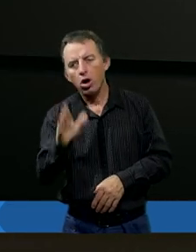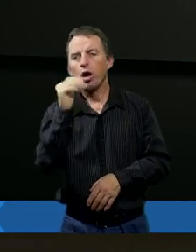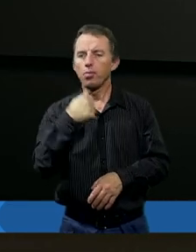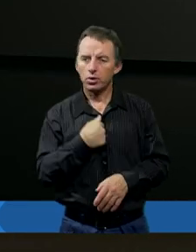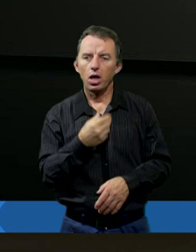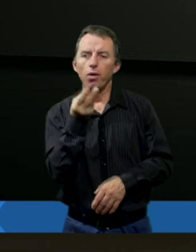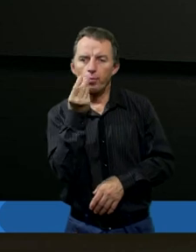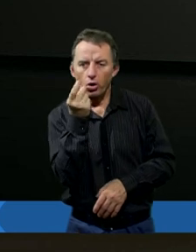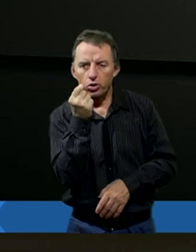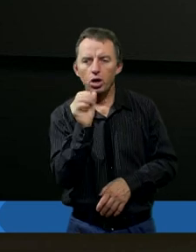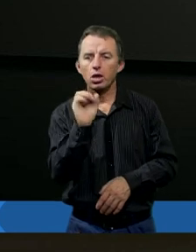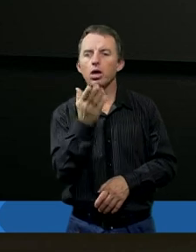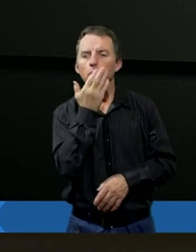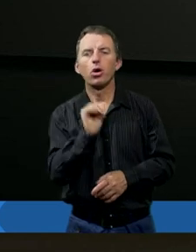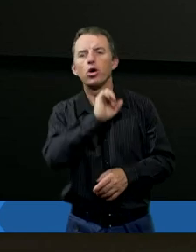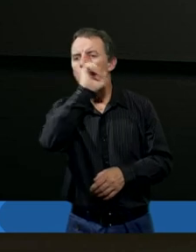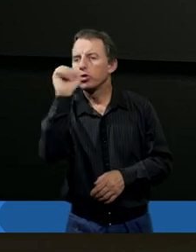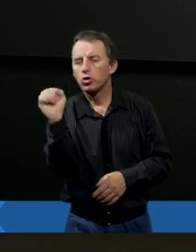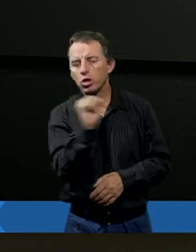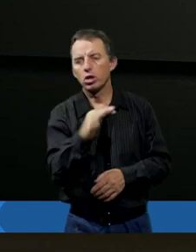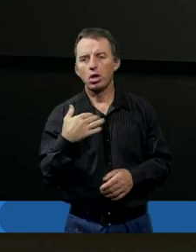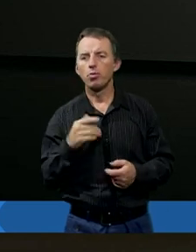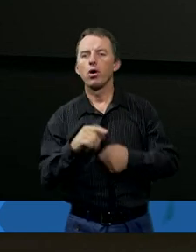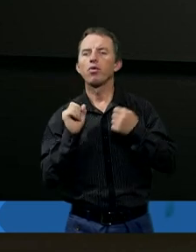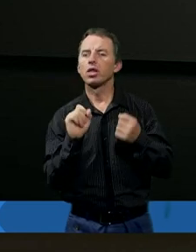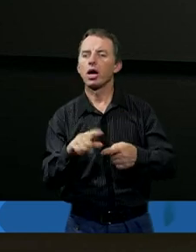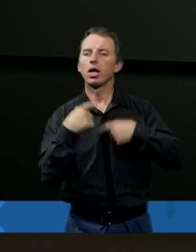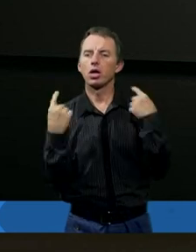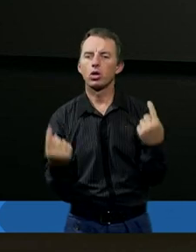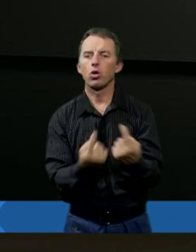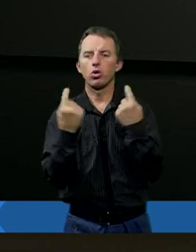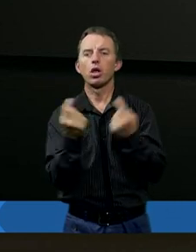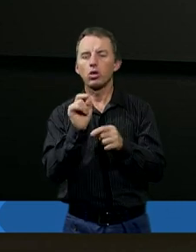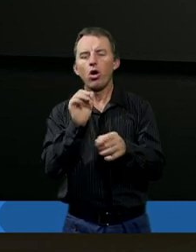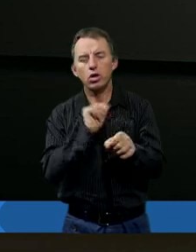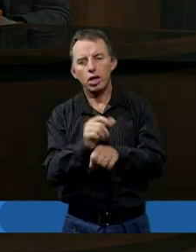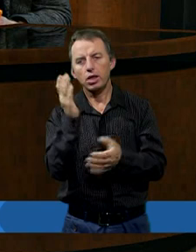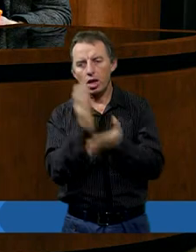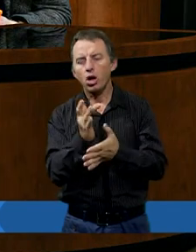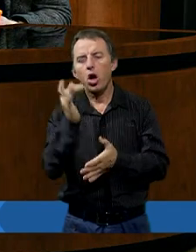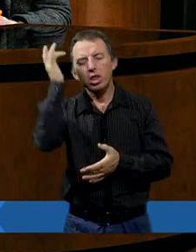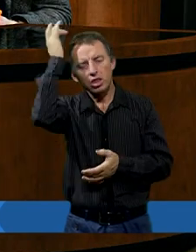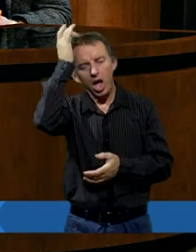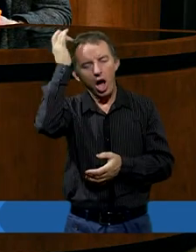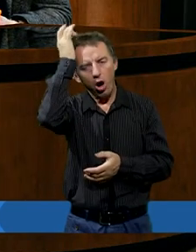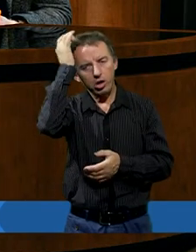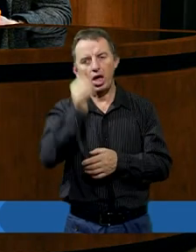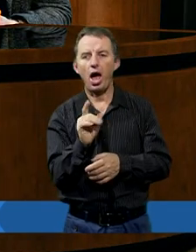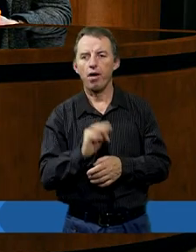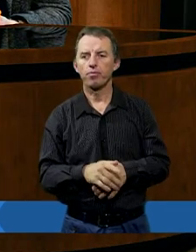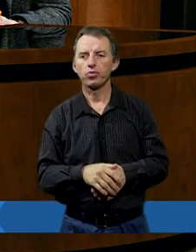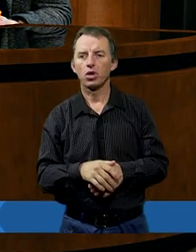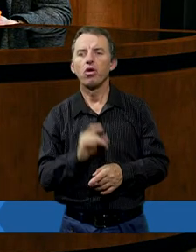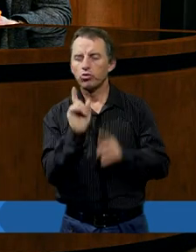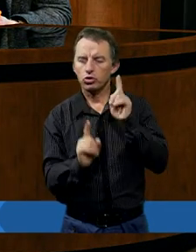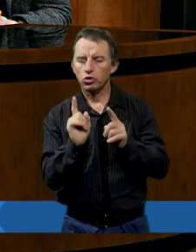pocieszyło. Aczkolwiek, tak jak mówię, nigdy nie byłam w takiej sytuacji, więc to jest tylko teoria. Tak, powinniśmy według mnie pamiętać